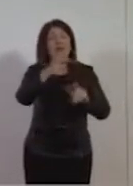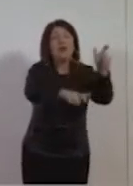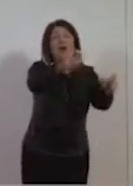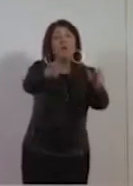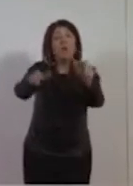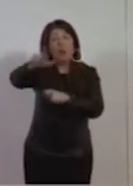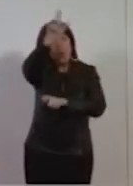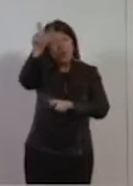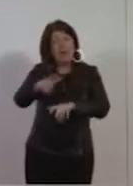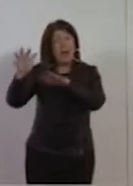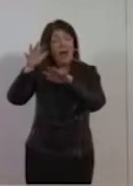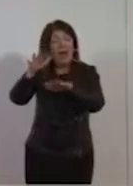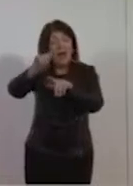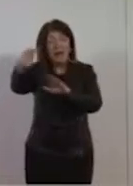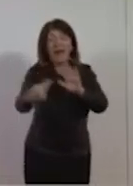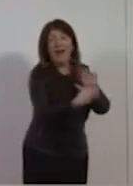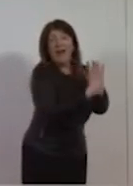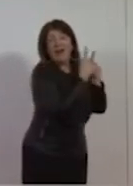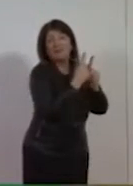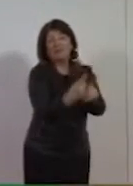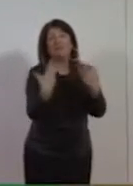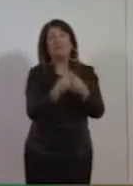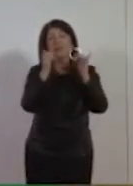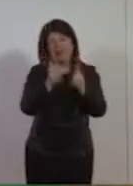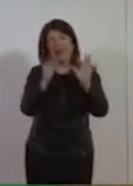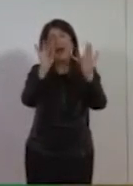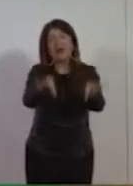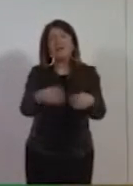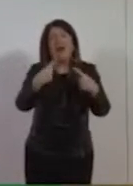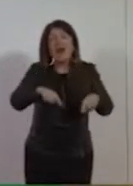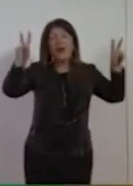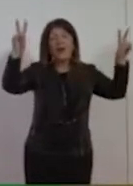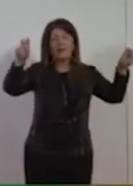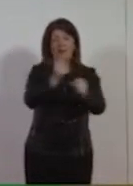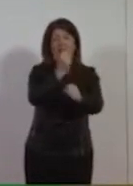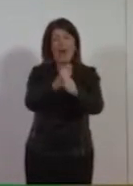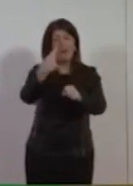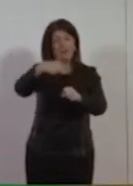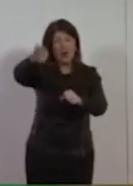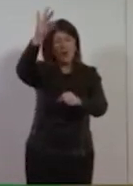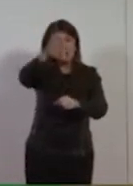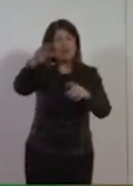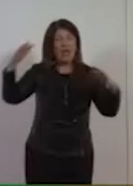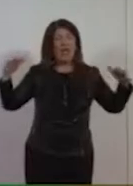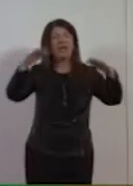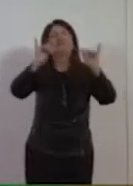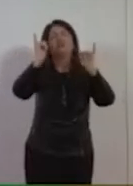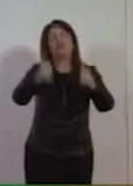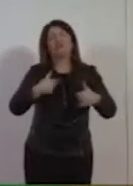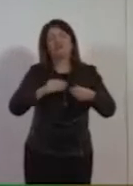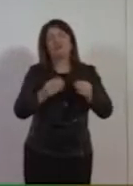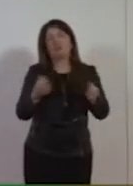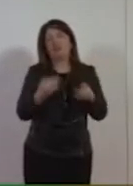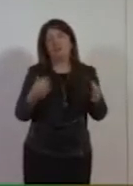questo Paese. E allora abbiamo fatto molto bene qui a mettere al centro il lavoro, però permettetemi due avvertenze. La prima.